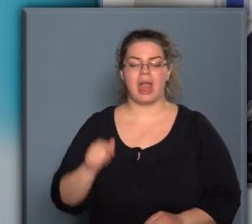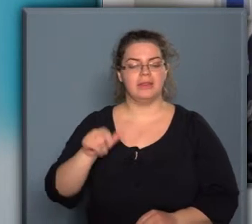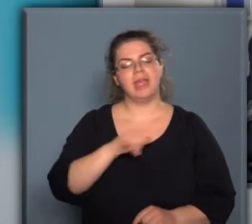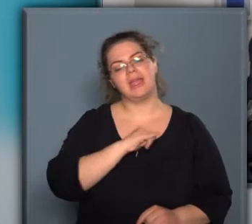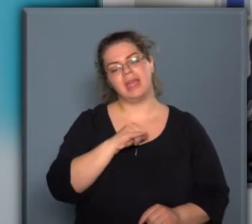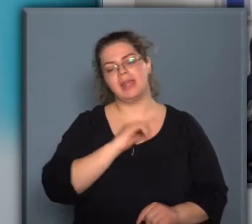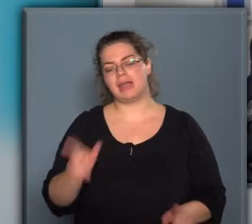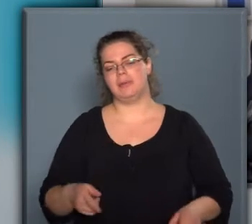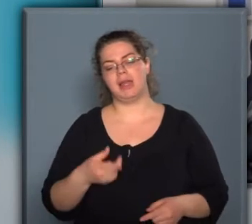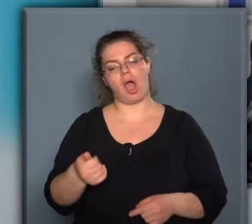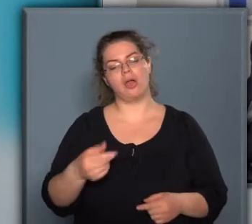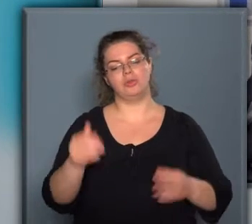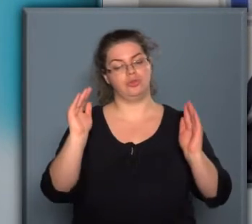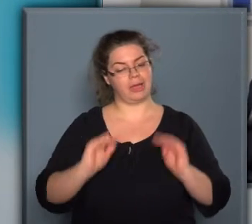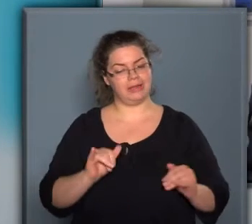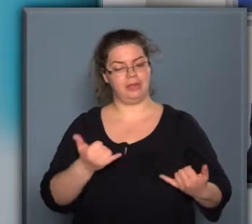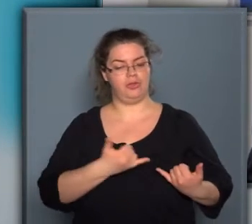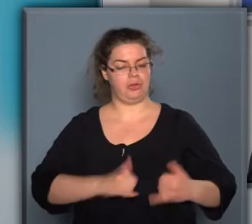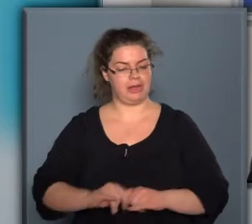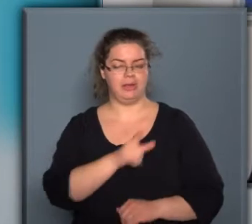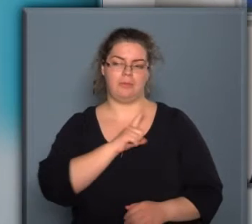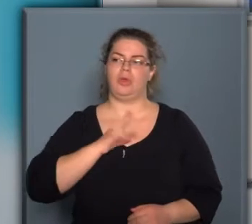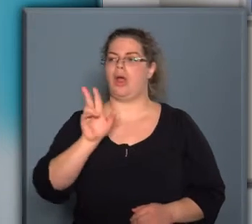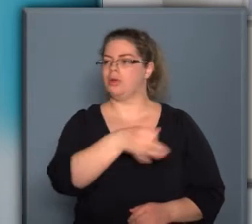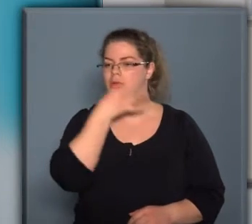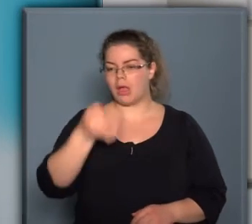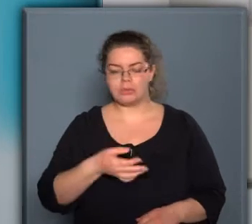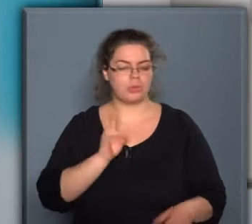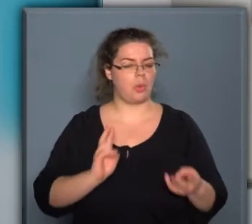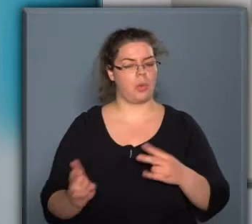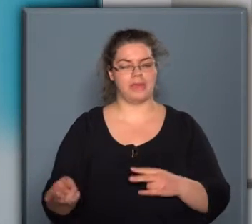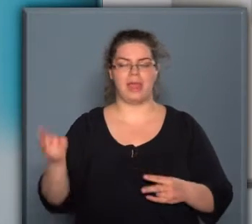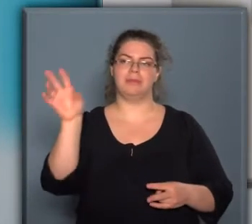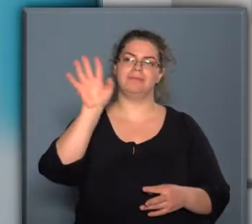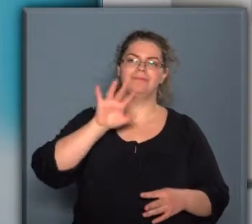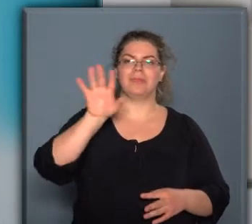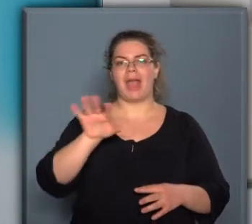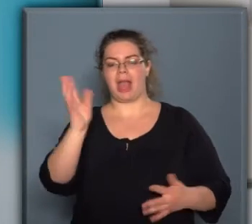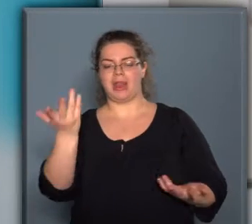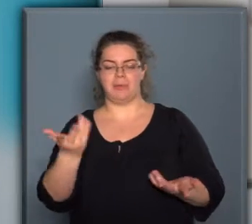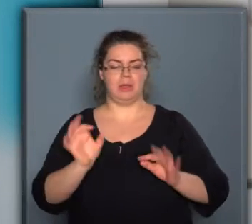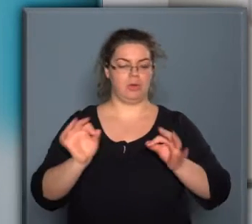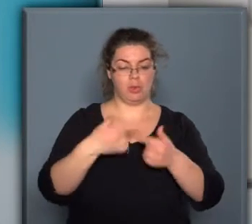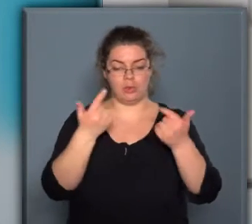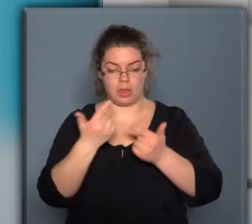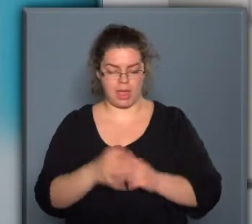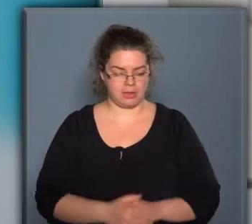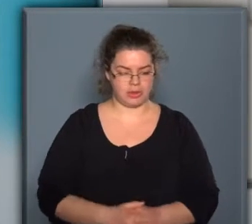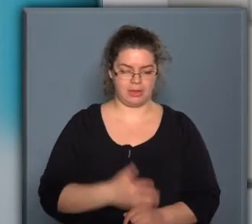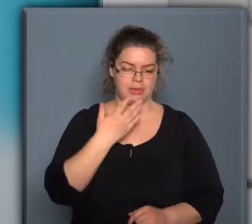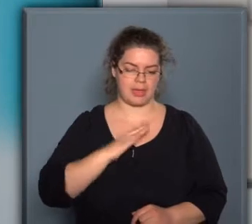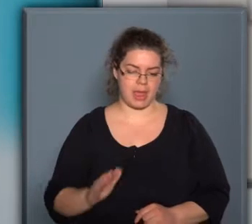Ennek érdekében adócsökkentéseket is elindítottunk, tehát nem csak arról van szó, hogy egy vágyálomként, vagy egy jó tanácsként